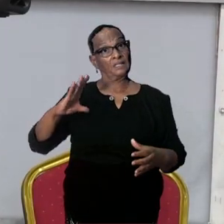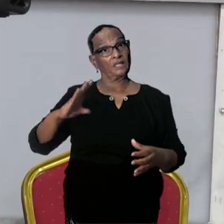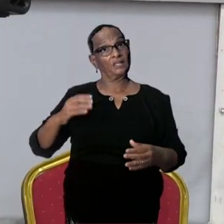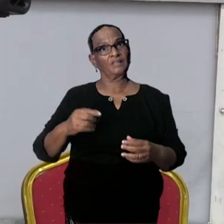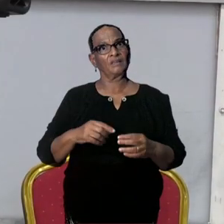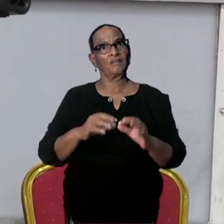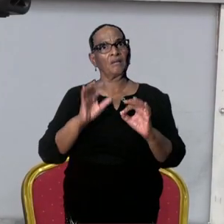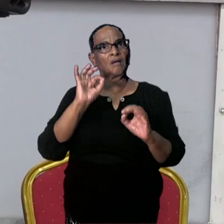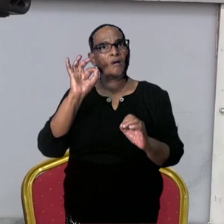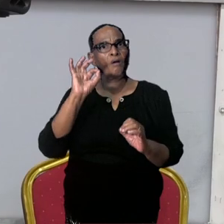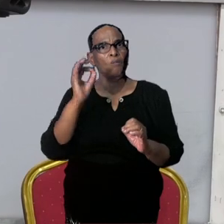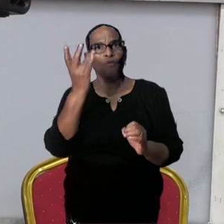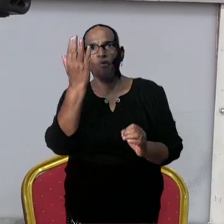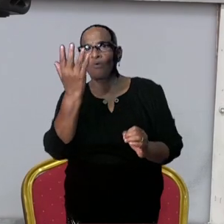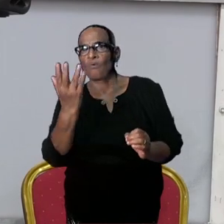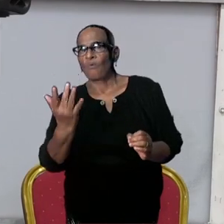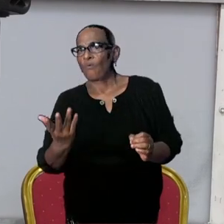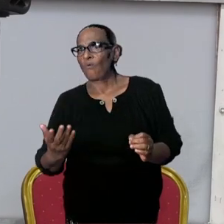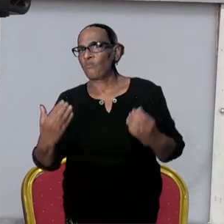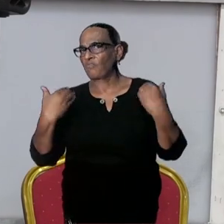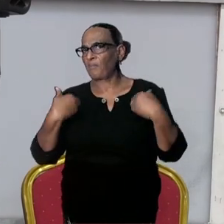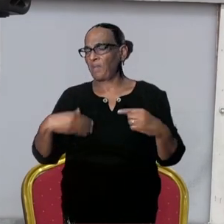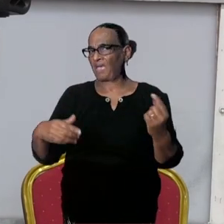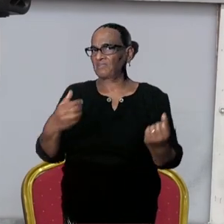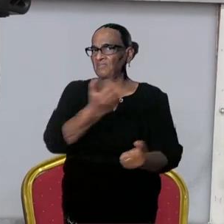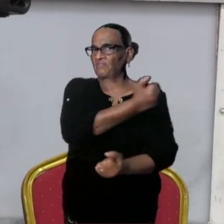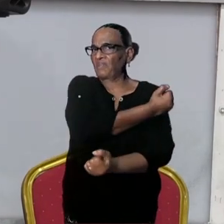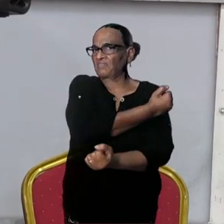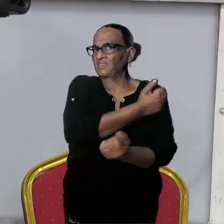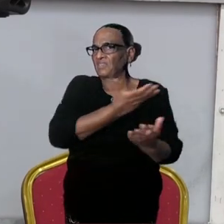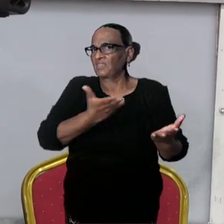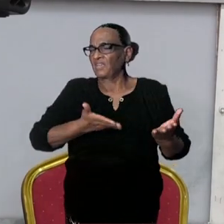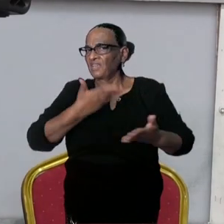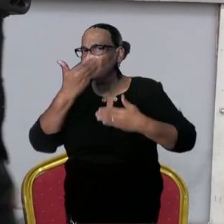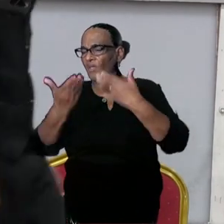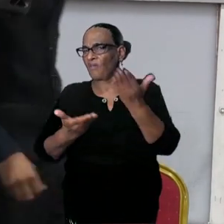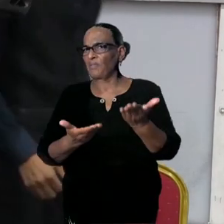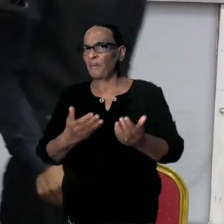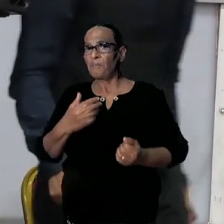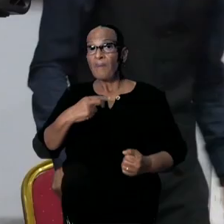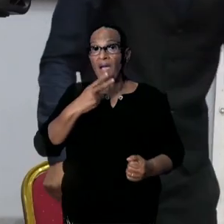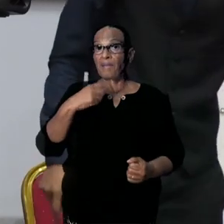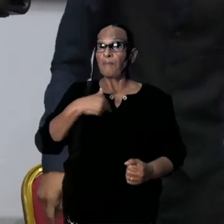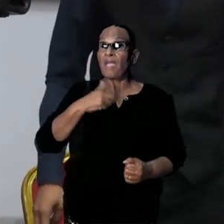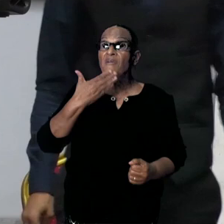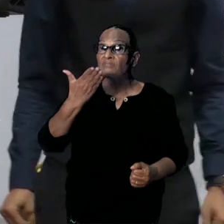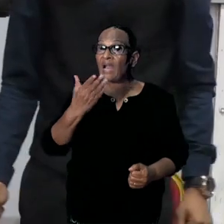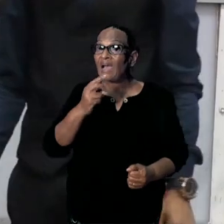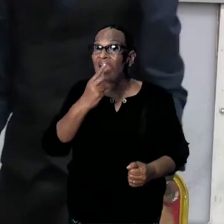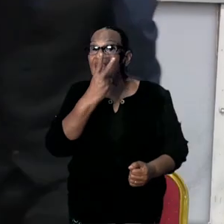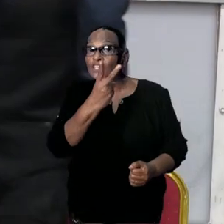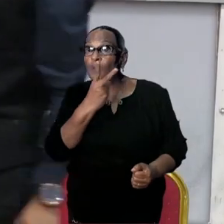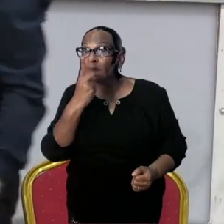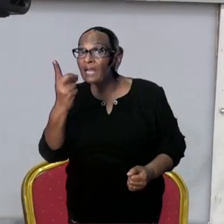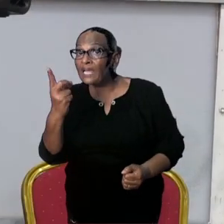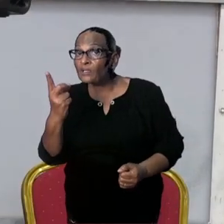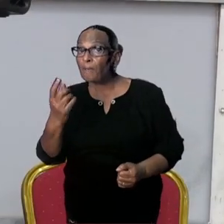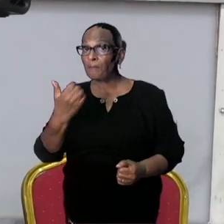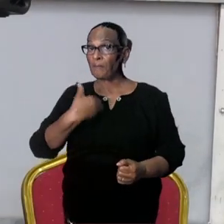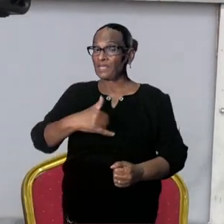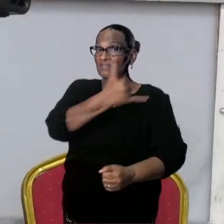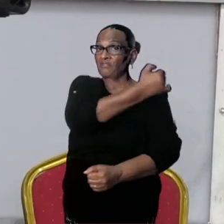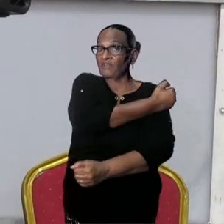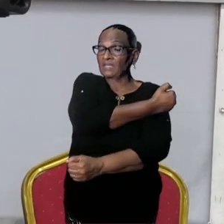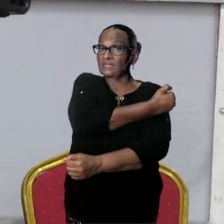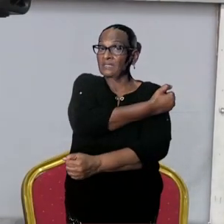gegeven van hoeveel personen er gevaccineerd moeten worden. En mijn vraag is, gaat er gelet worden op de mensen die gevaccineerd worden